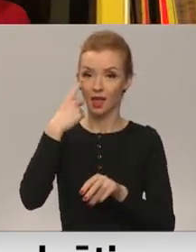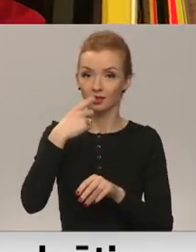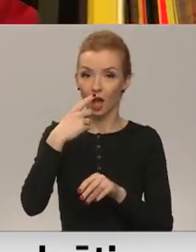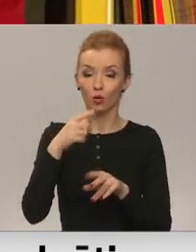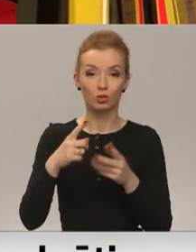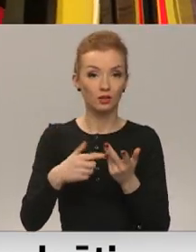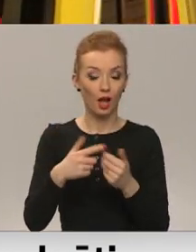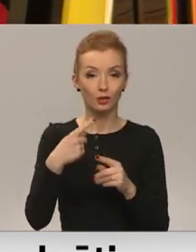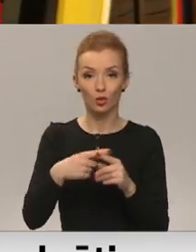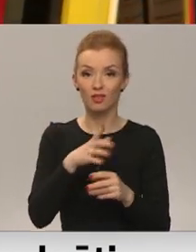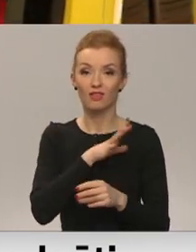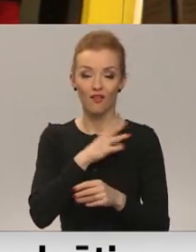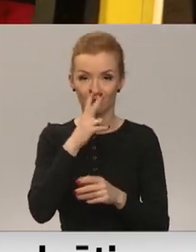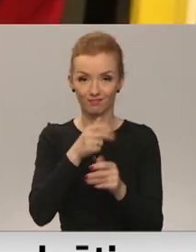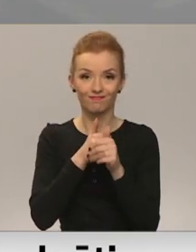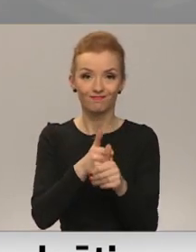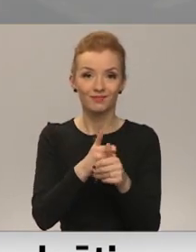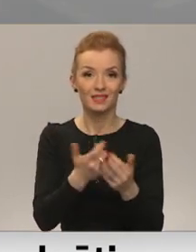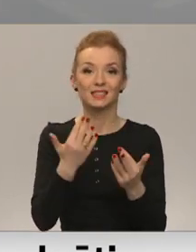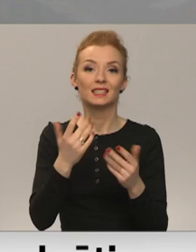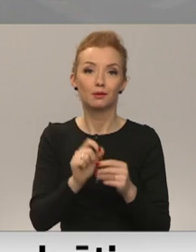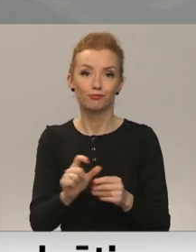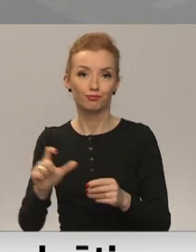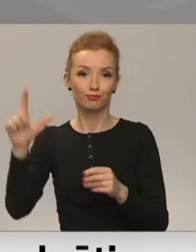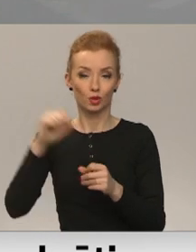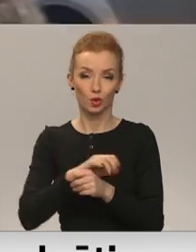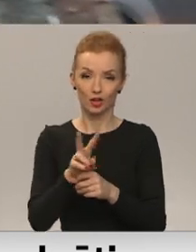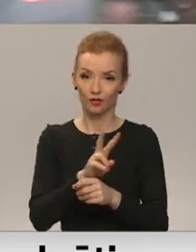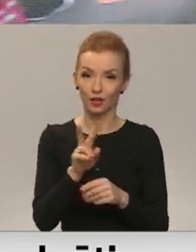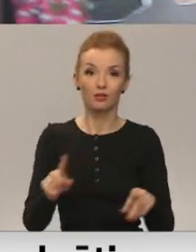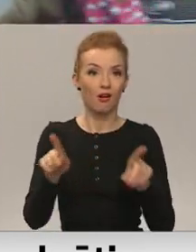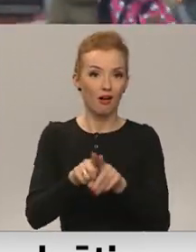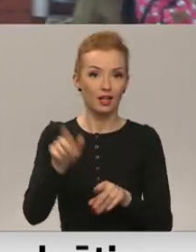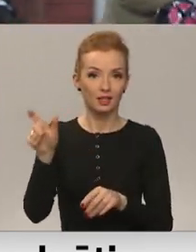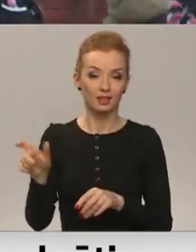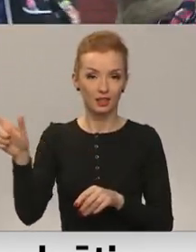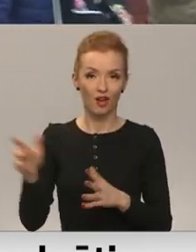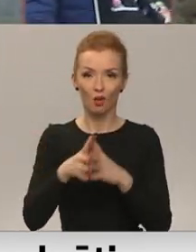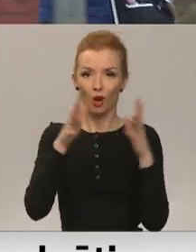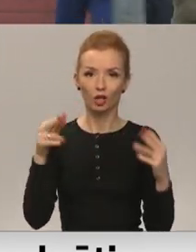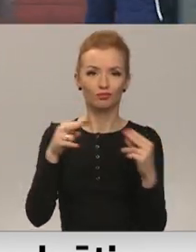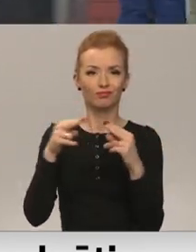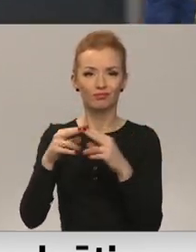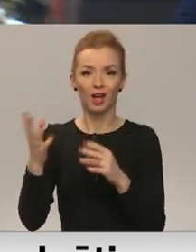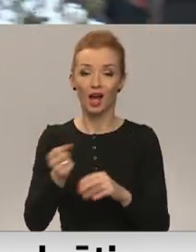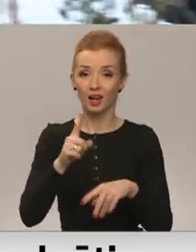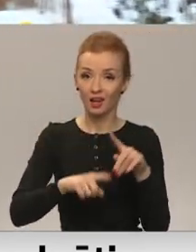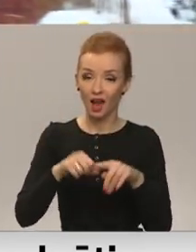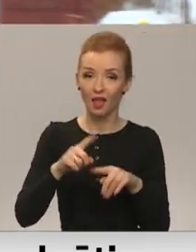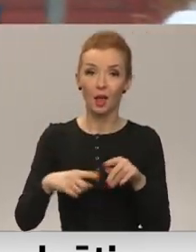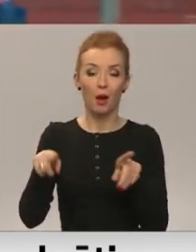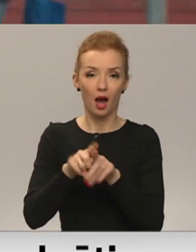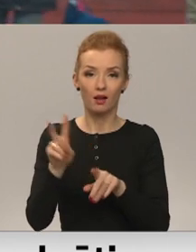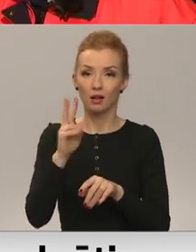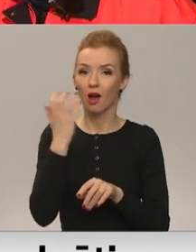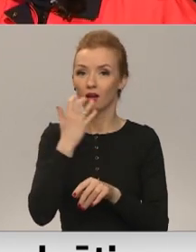līdz ar to nevarēs redzēt Covid-19 izplatības patieso bildi. Tāpat cilvēki plašāk kontaktēsies ar toviniekiem, to starp no ārzemējumā